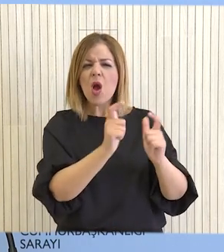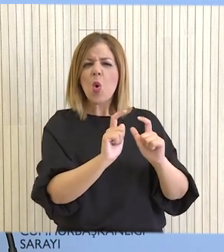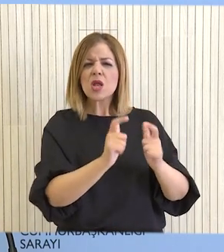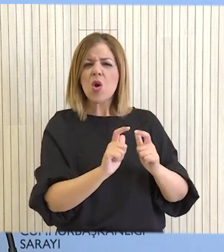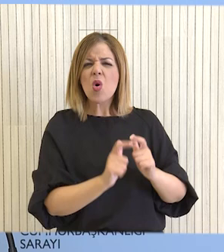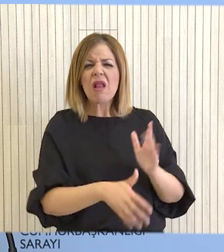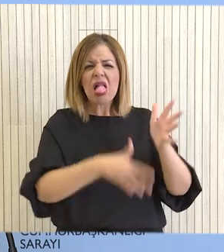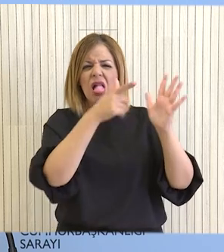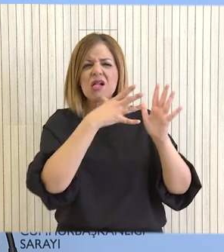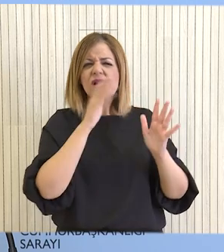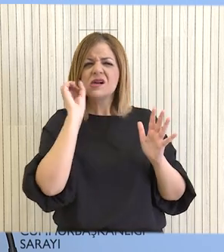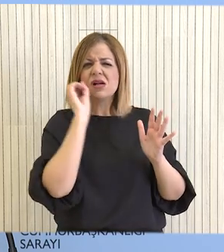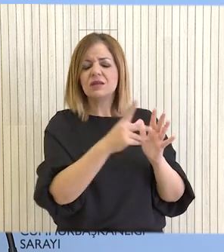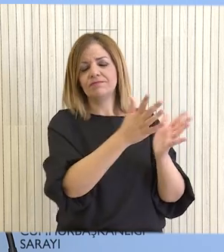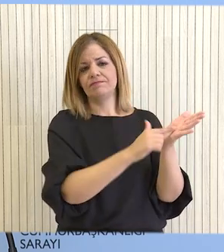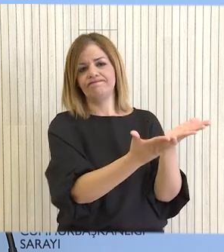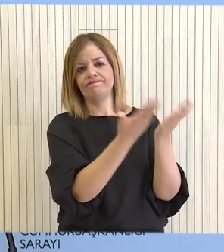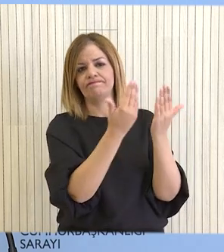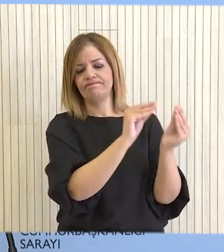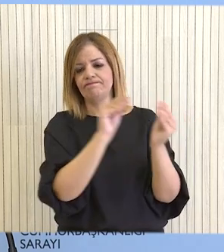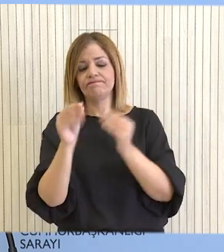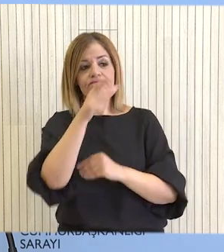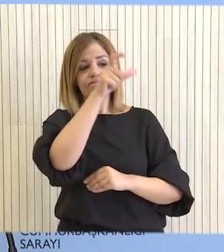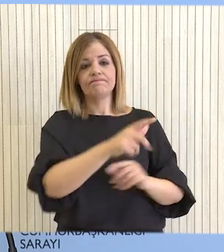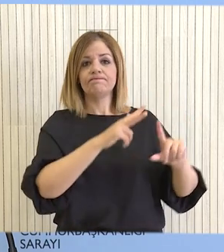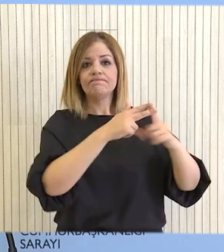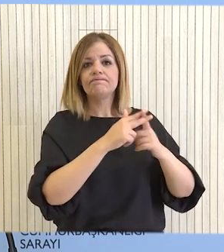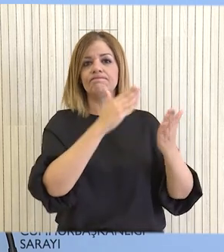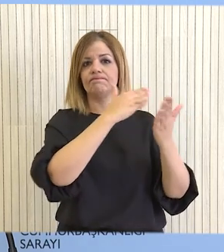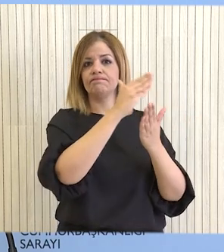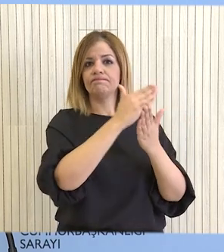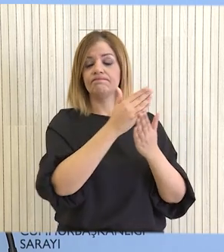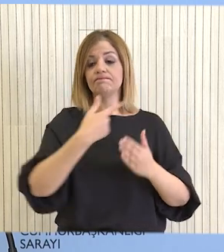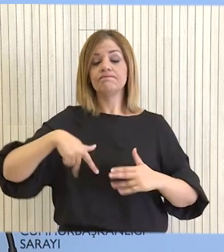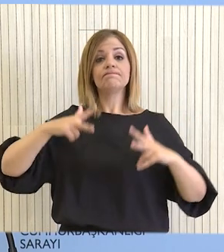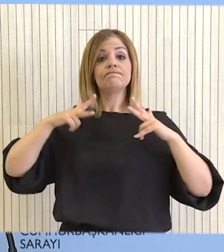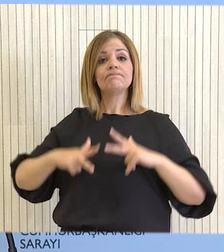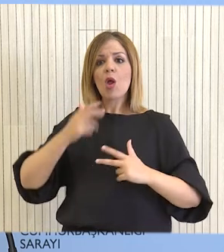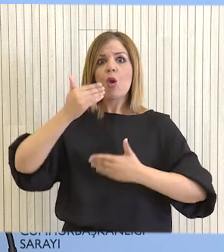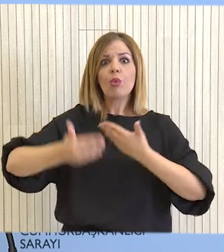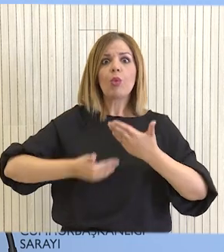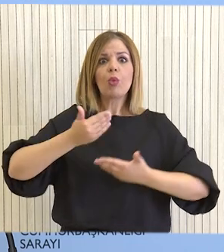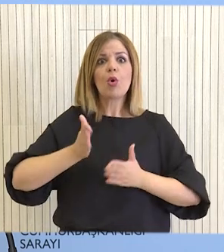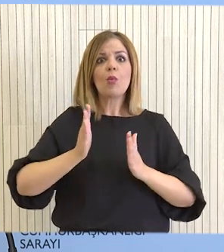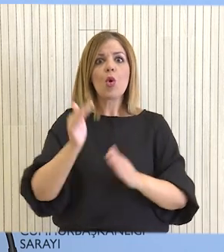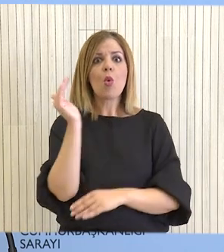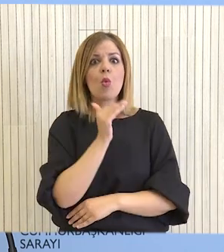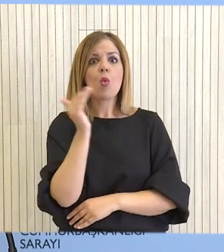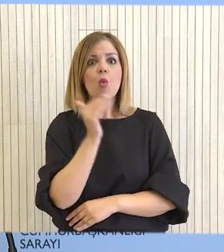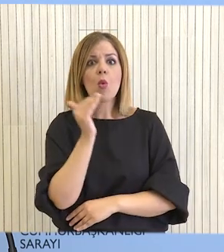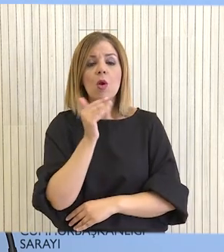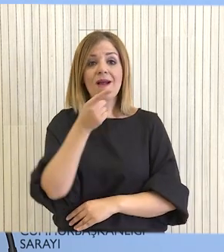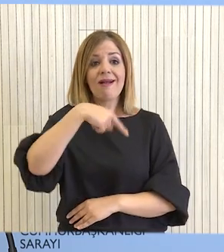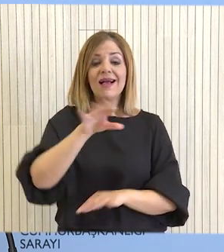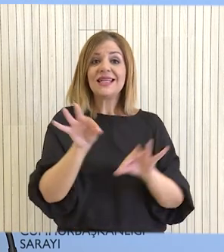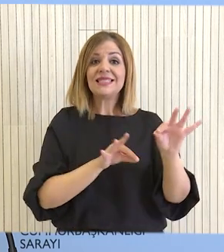διαμένουν σε πολυκατοικίες οι οποίες χρήζουν αναδόμησης ή αναγκαινίσεις. Εκφράζουμε ικανοποίηση για τους ρυθμούς υλοποίησης του Σχεδίου Χτίζο, το